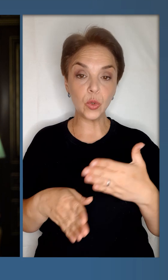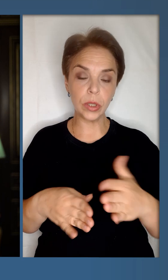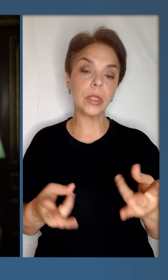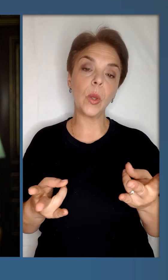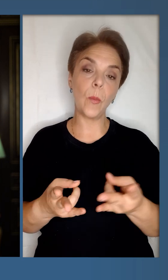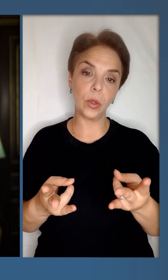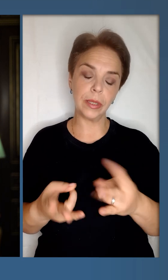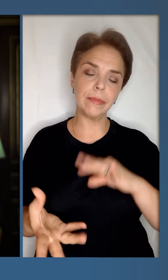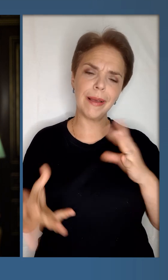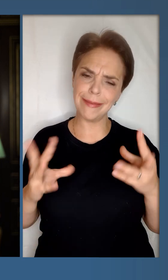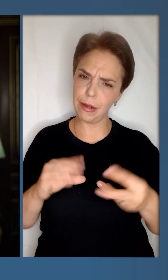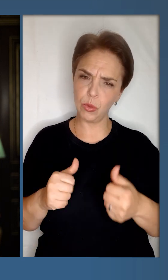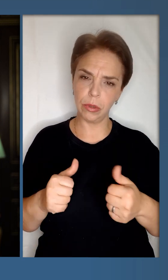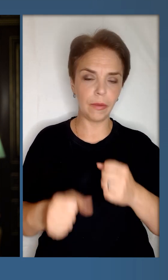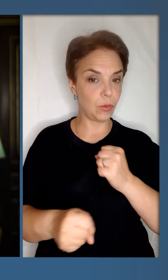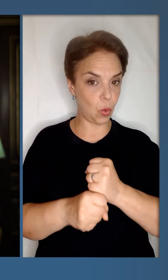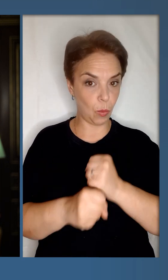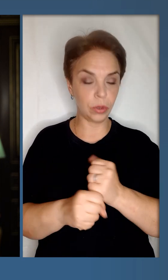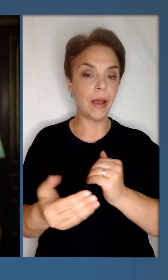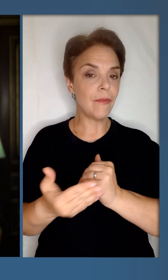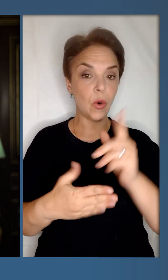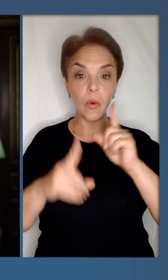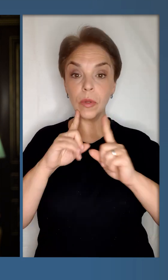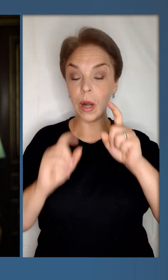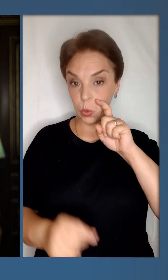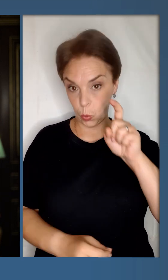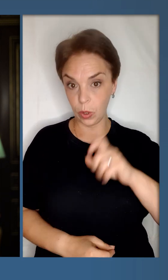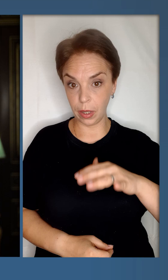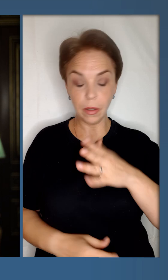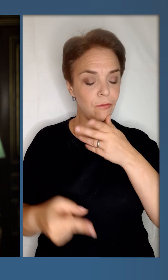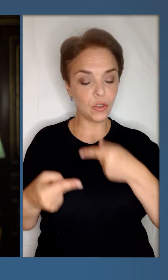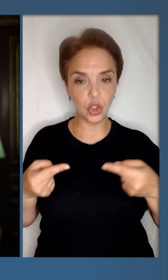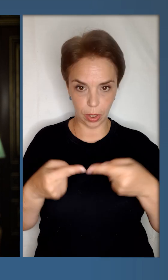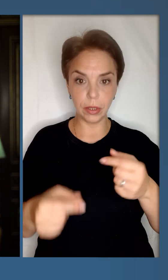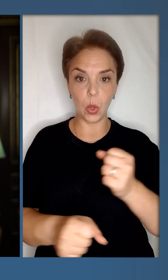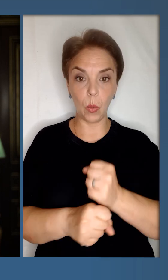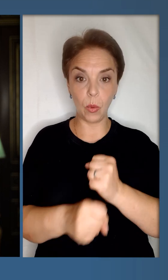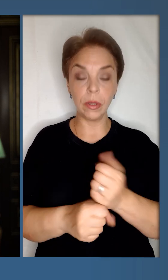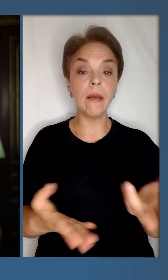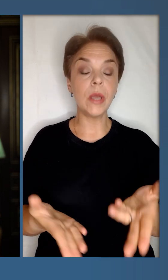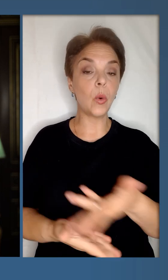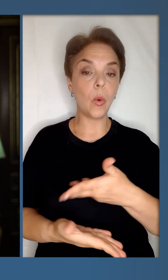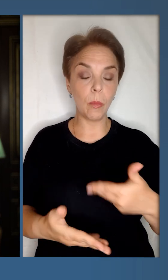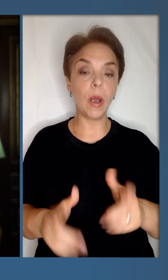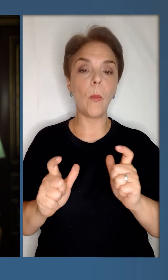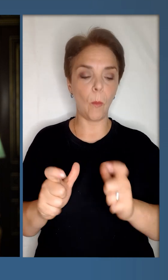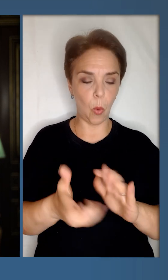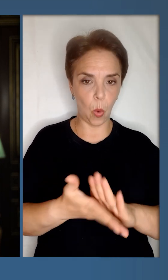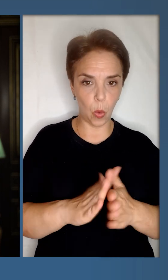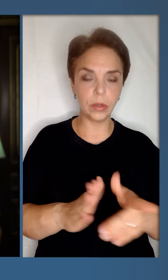іншої частини потрібна результативна робота Верховної Ради України. Вчасна робота, яку ми